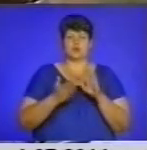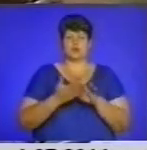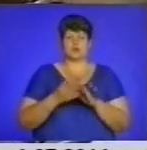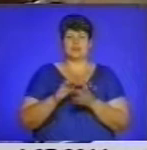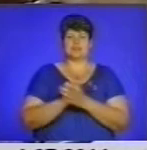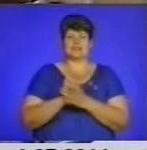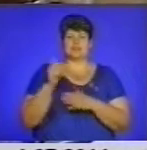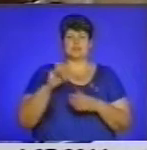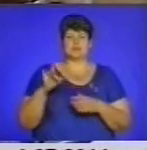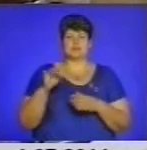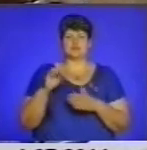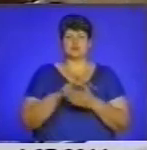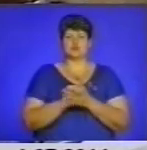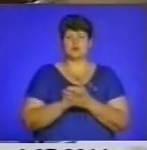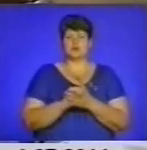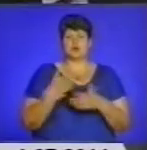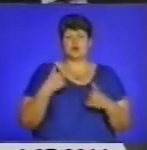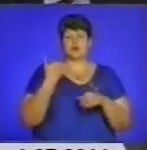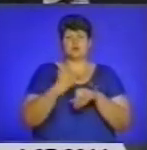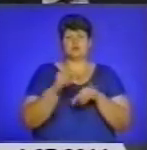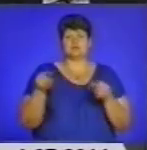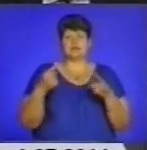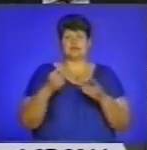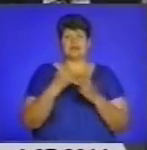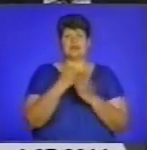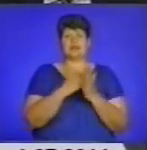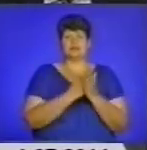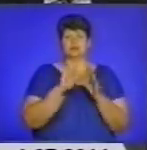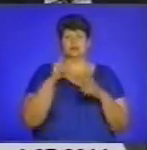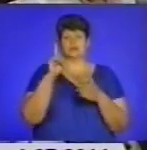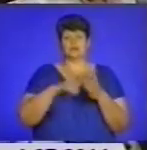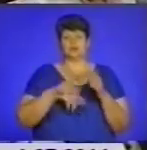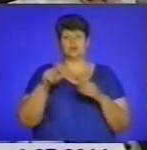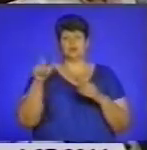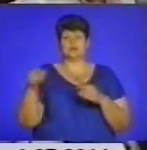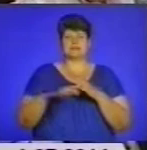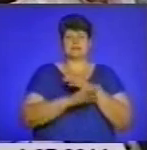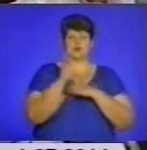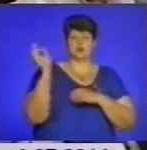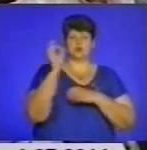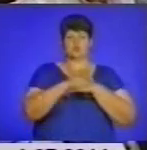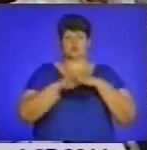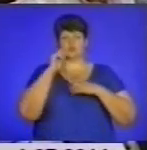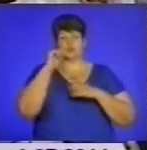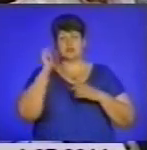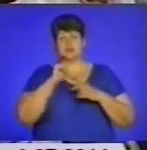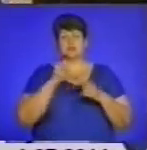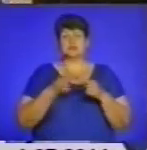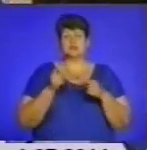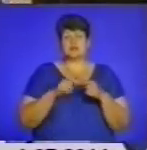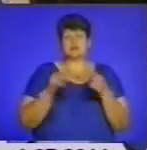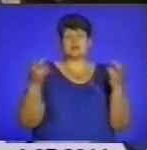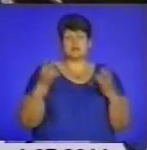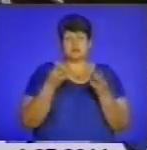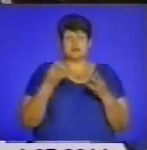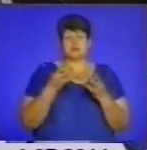Медійні експерти наголошують, головне створити телеканал, якому довірятимуть мешканці як Заходу, так і Сходу України. А для цього на суспільному